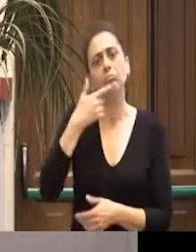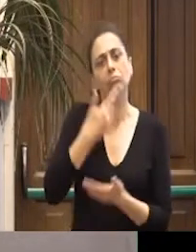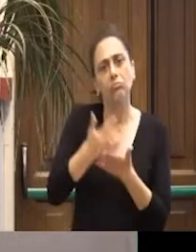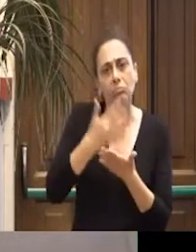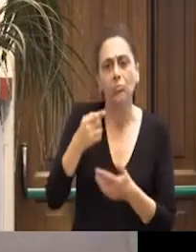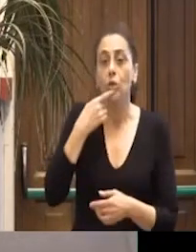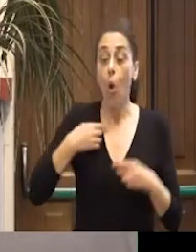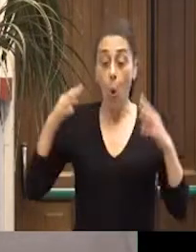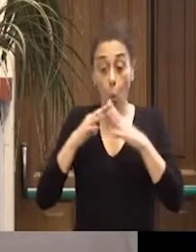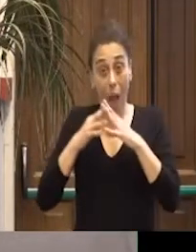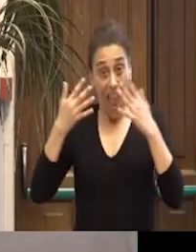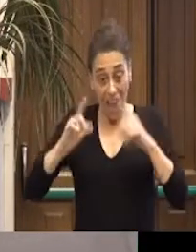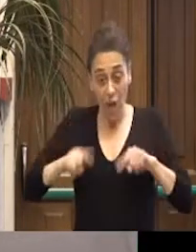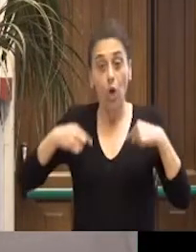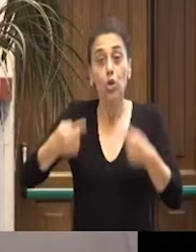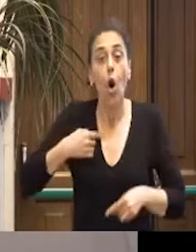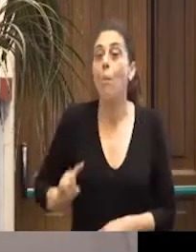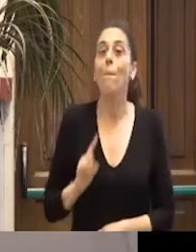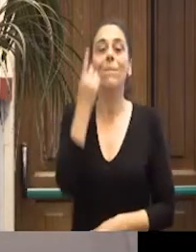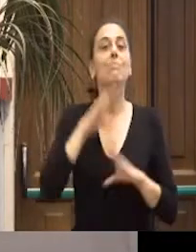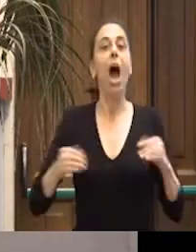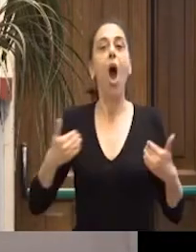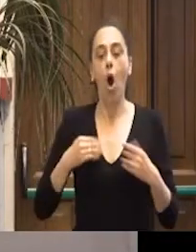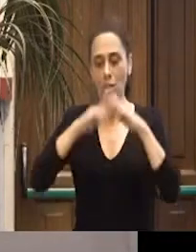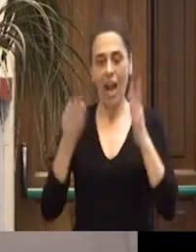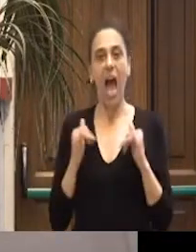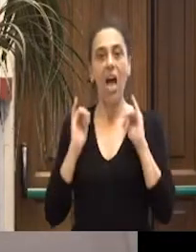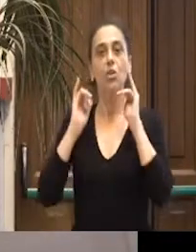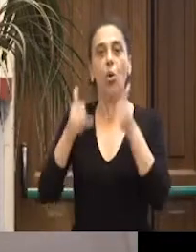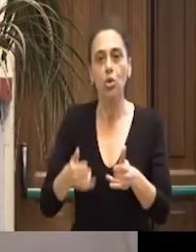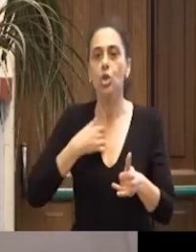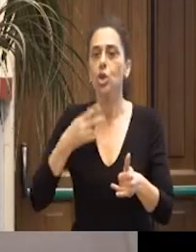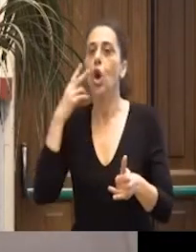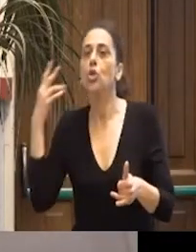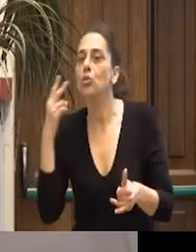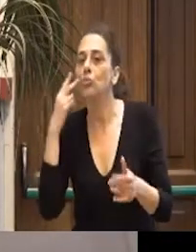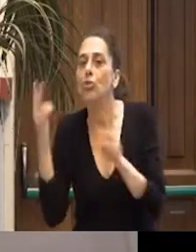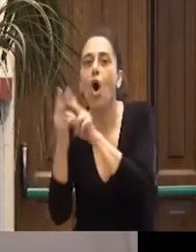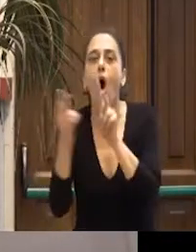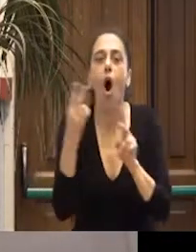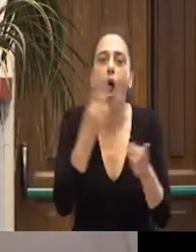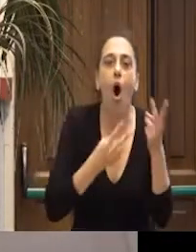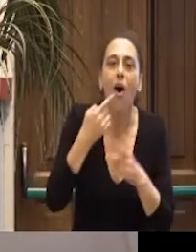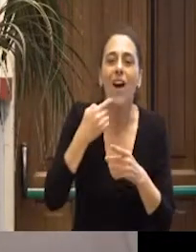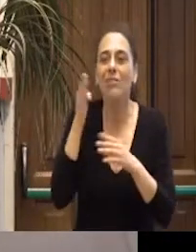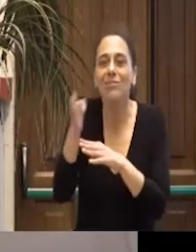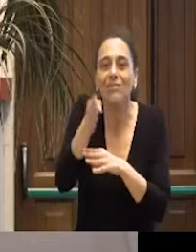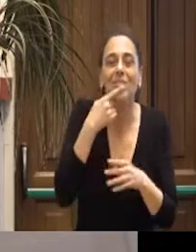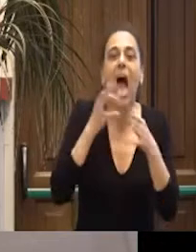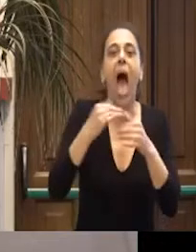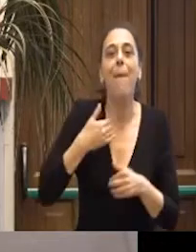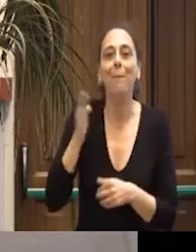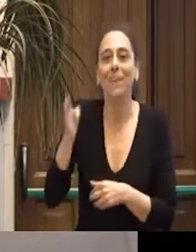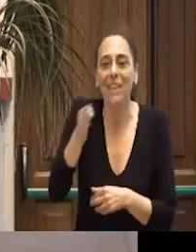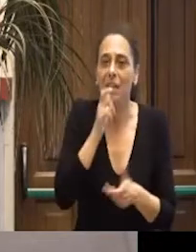dopo la guerra la prima cosa che ho fatto è uscire di casa e andare a trovare tutte le mie amiche casa per casa, parlando